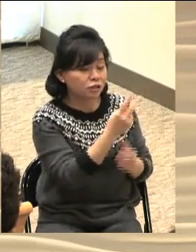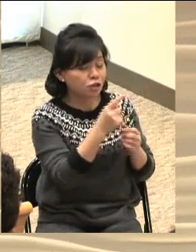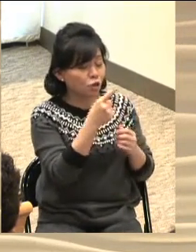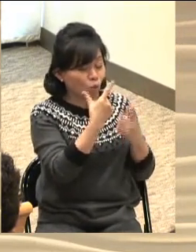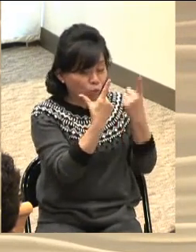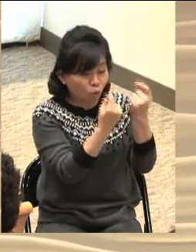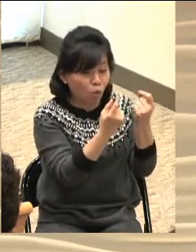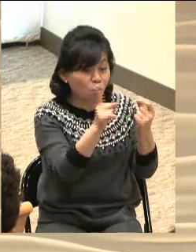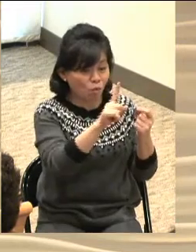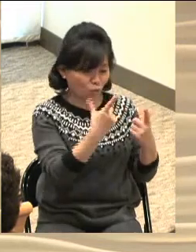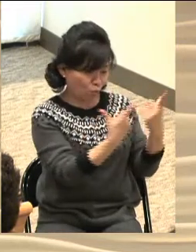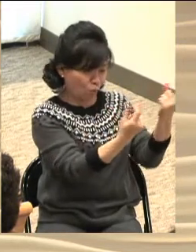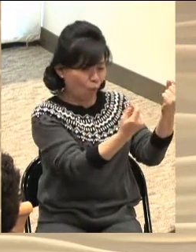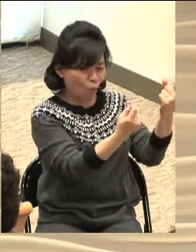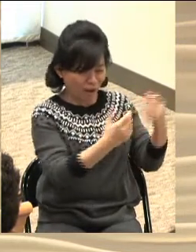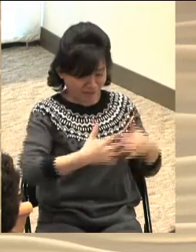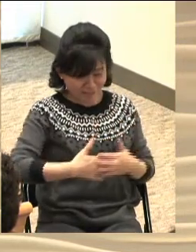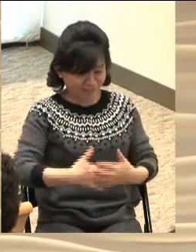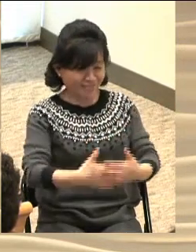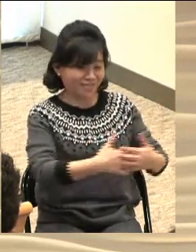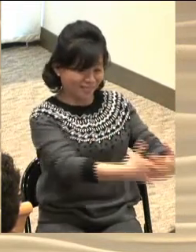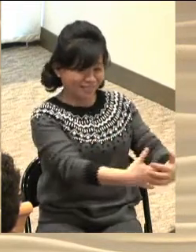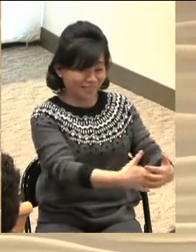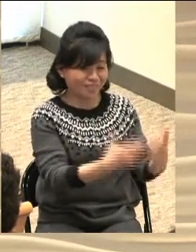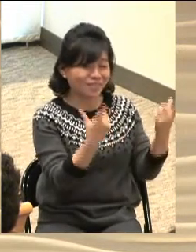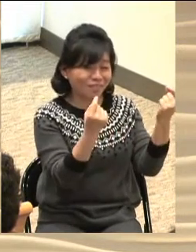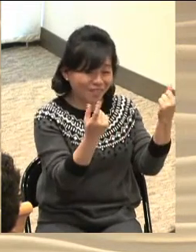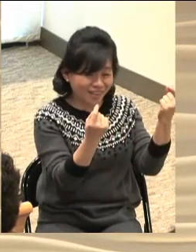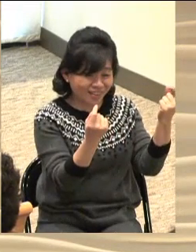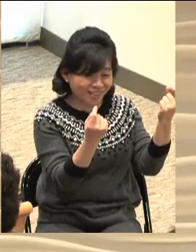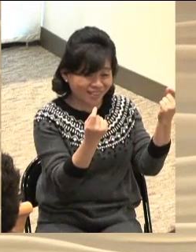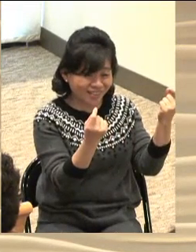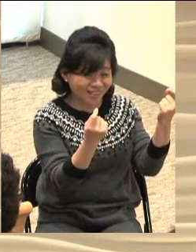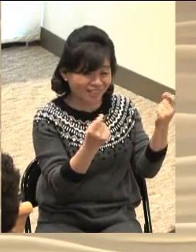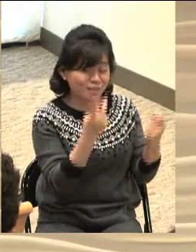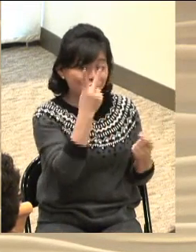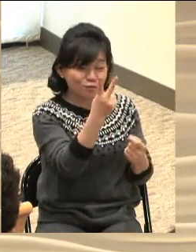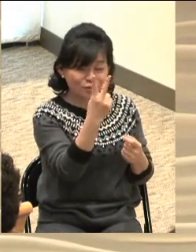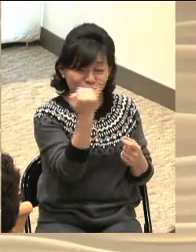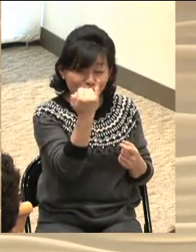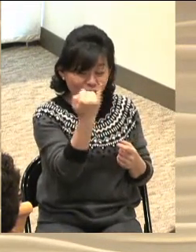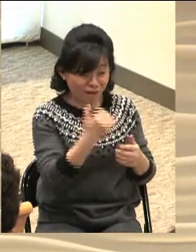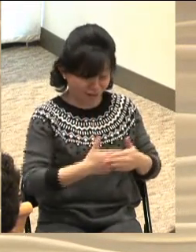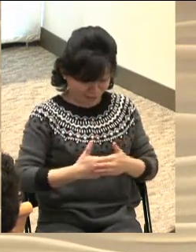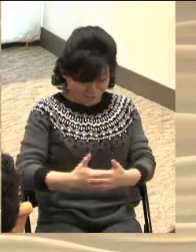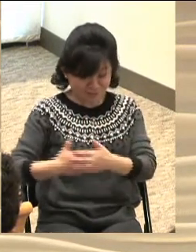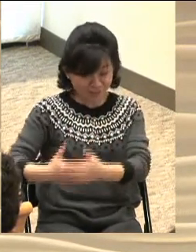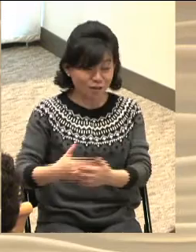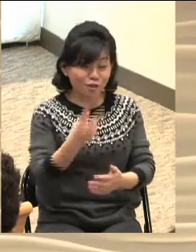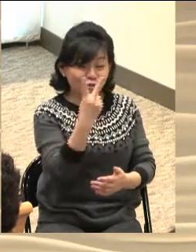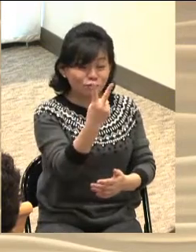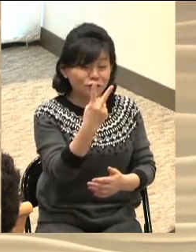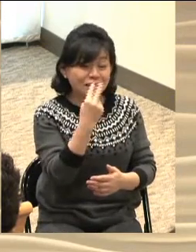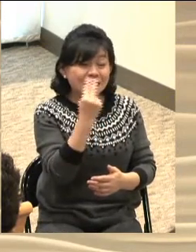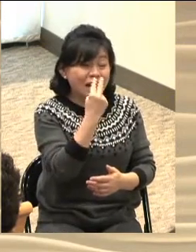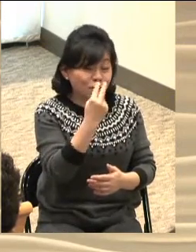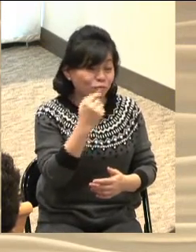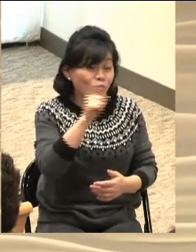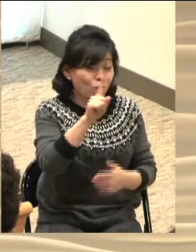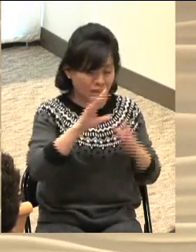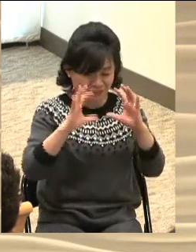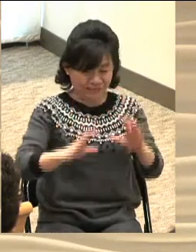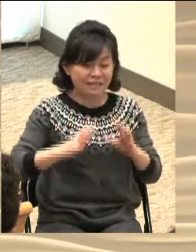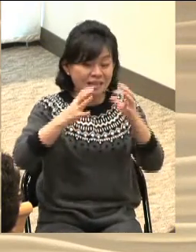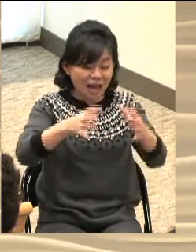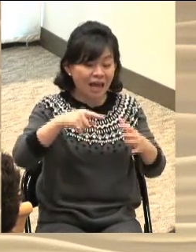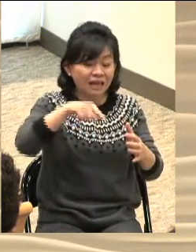그것은 바로 잉태를 했다는 것이죠 그런데 그 두 여인의 뱃속에 잉태된 두 생명은 세상으로부터